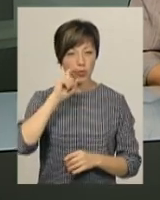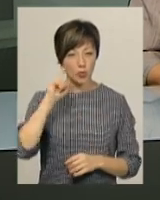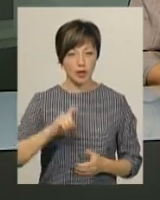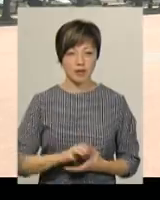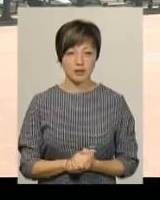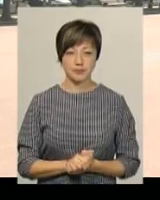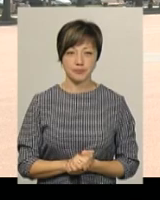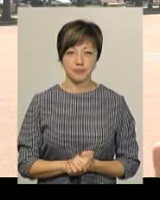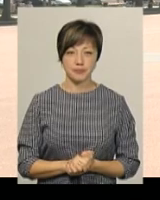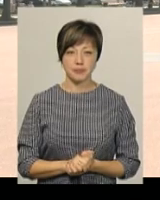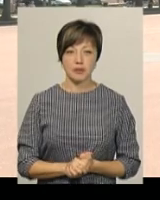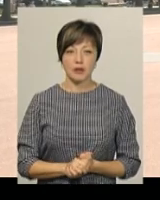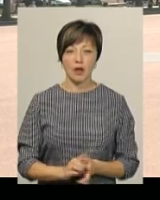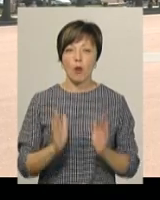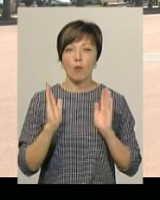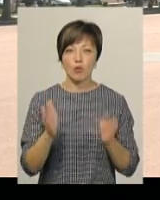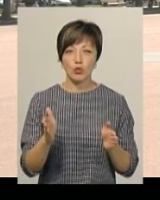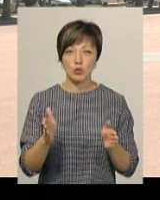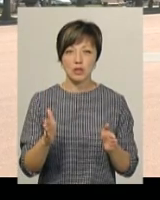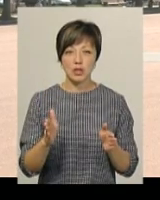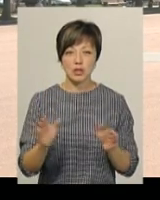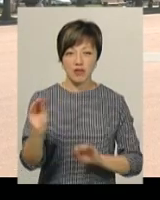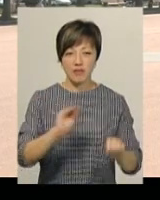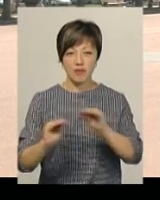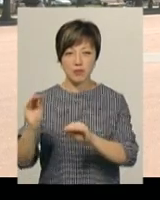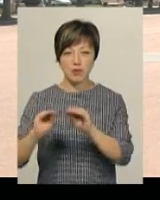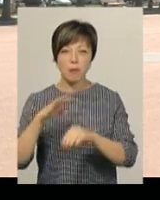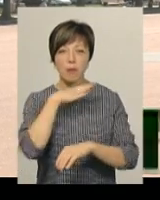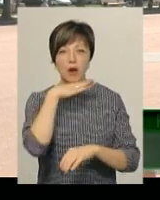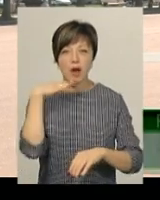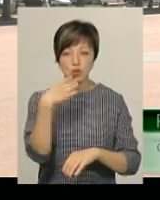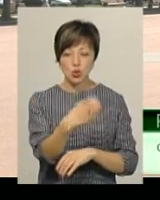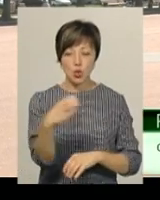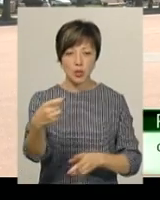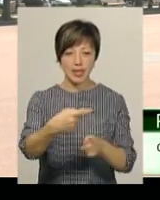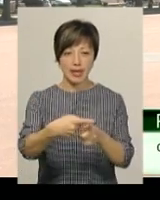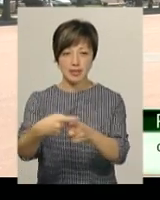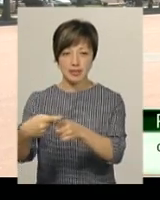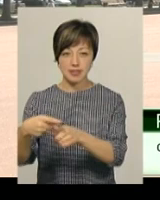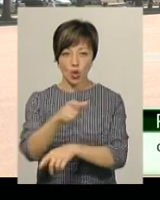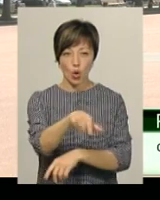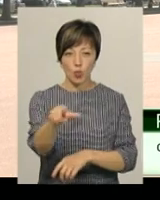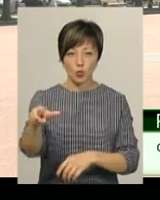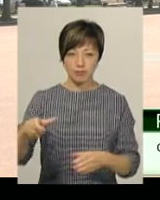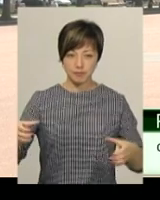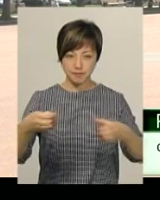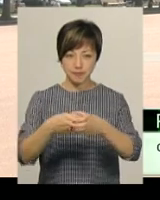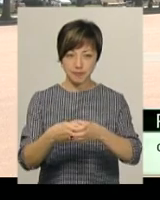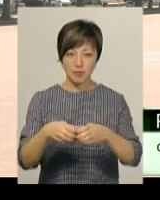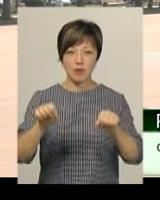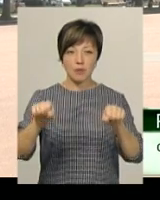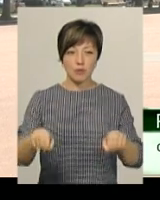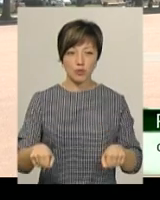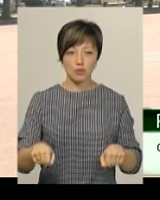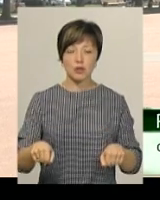«Будуть вибудовані багато сотні хрести з людей, де ми зможемо стати разом і